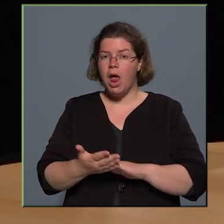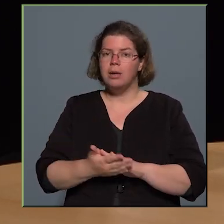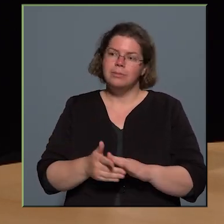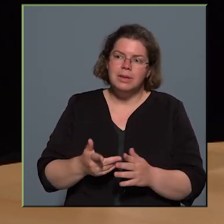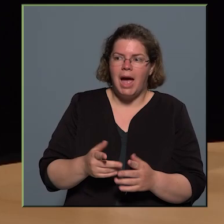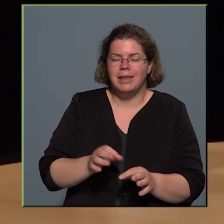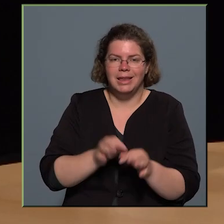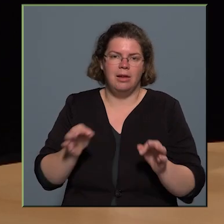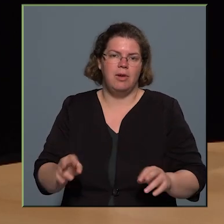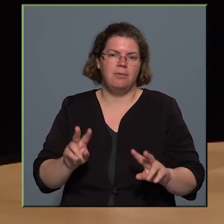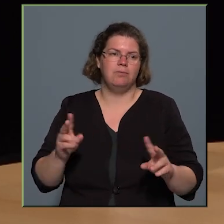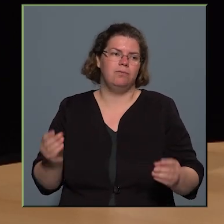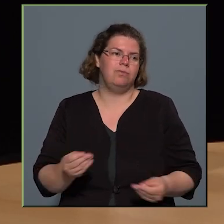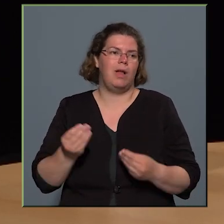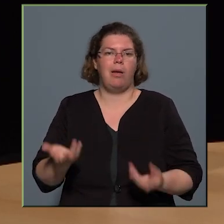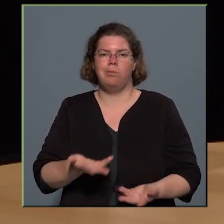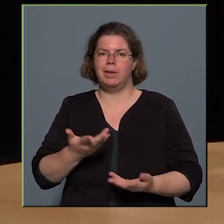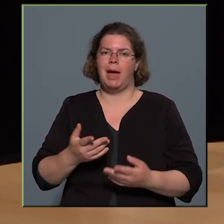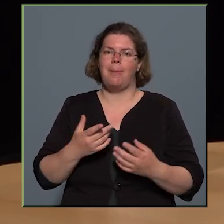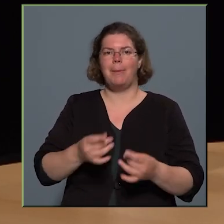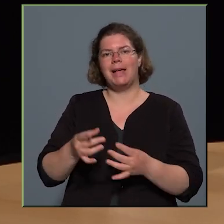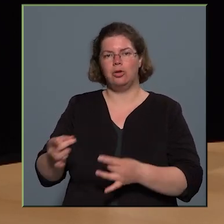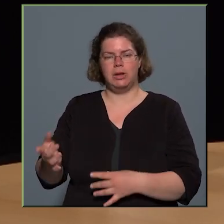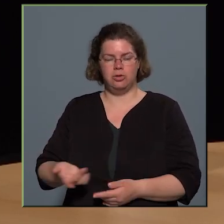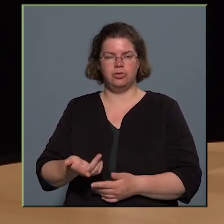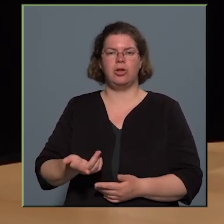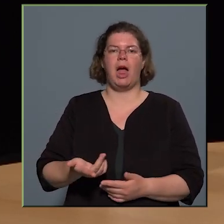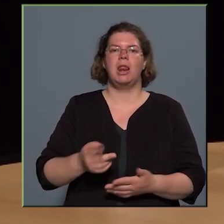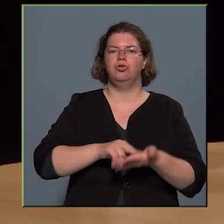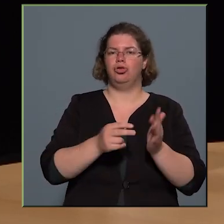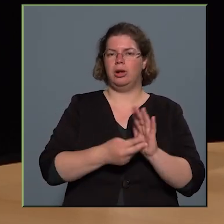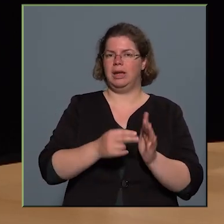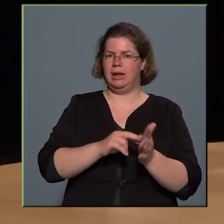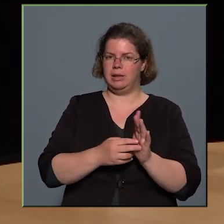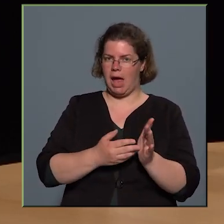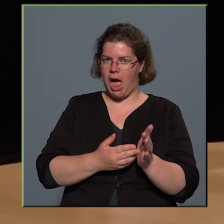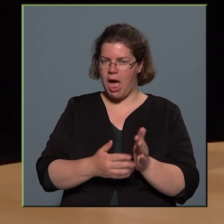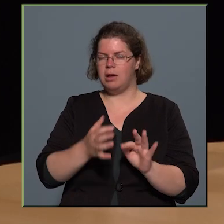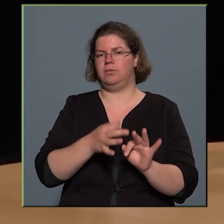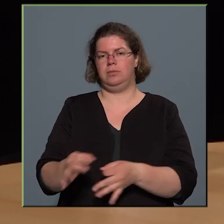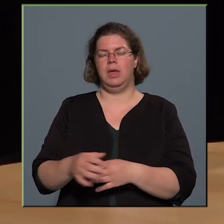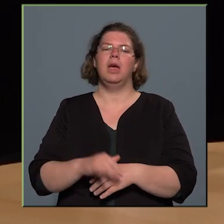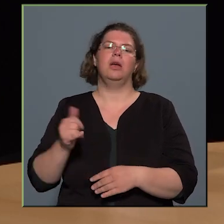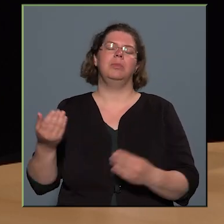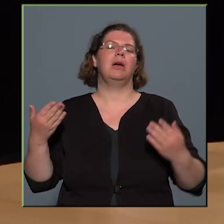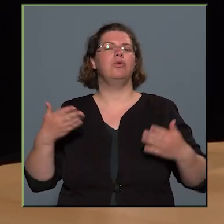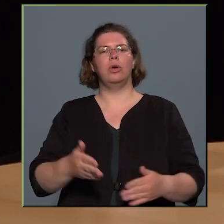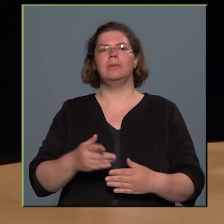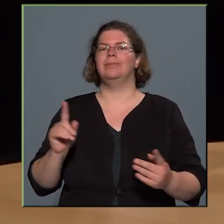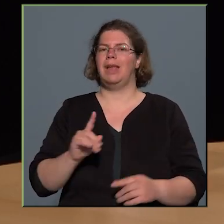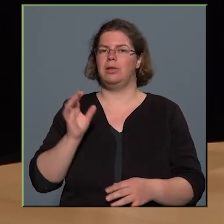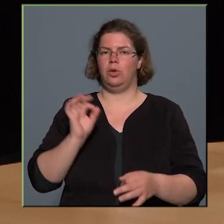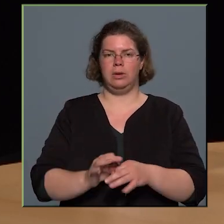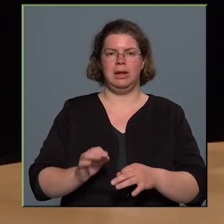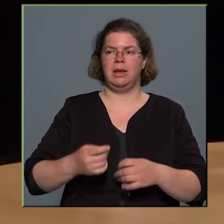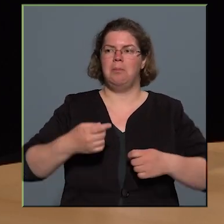de hát nyilván valamilyen megkötésekkel készült egy stratégiai terv, aminek a fókuszában leginkább az volt, hogy itt ne történjenek